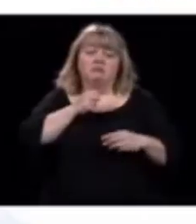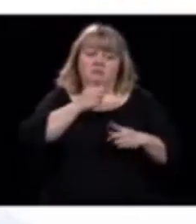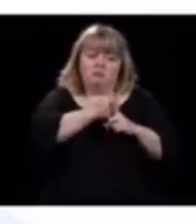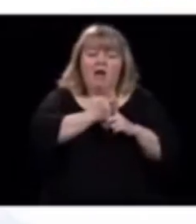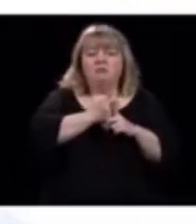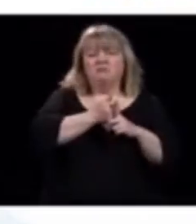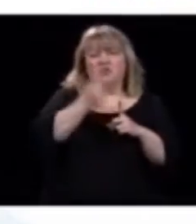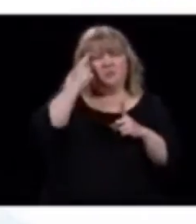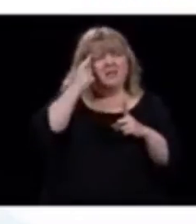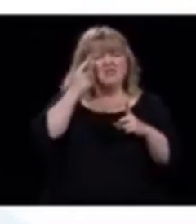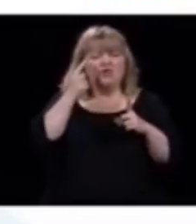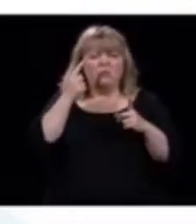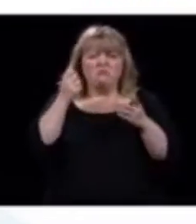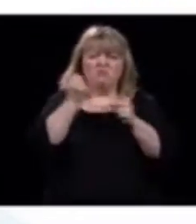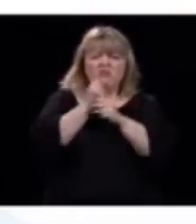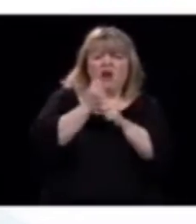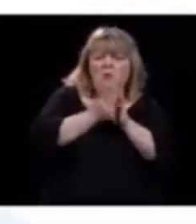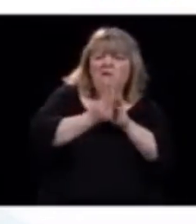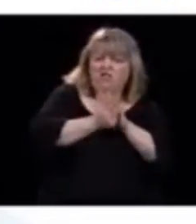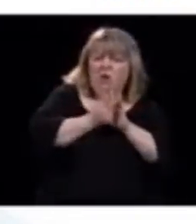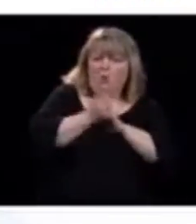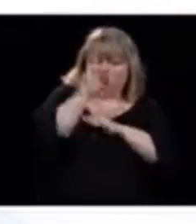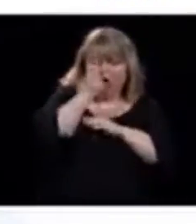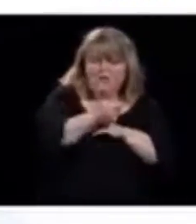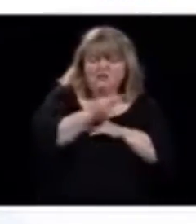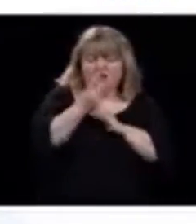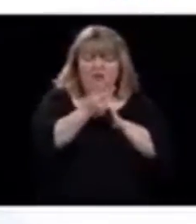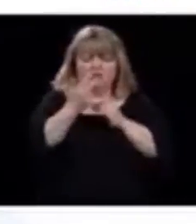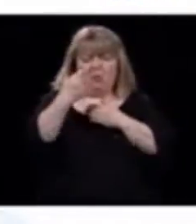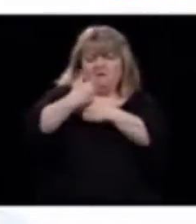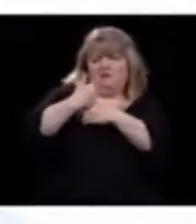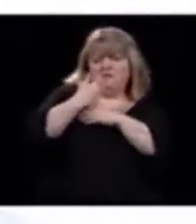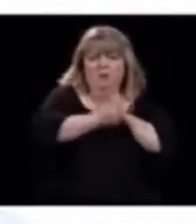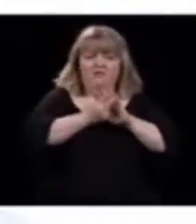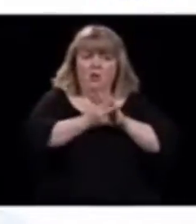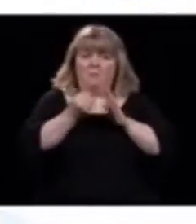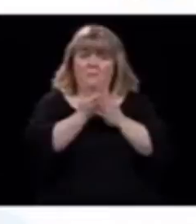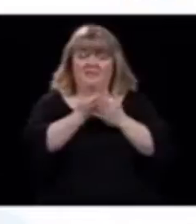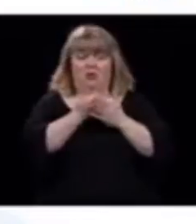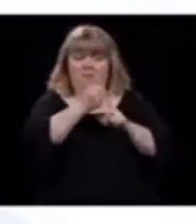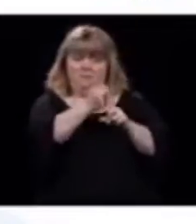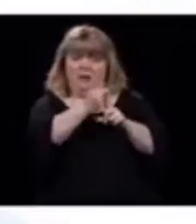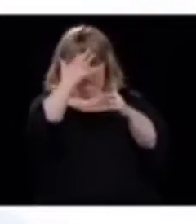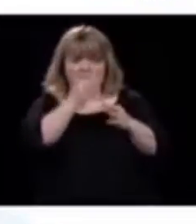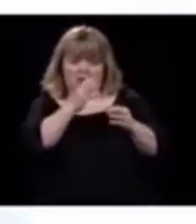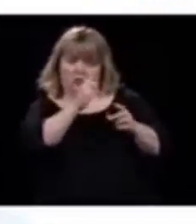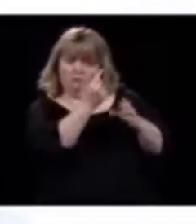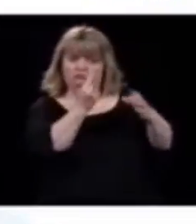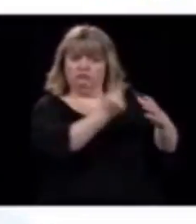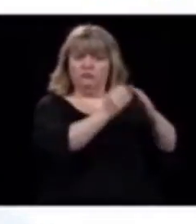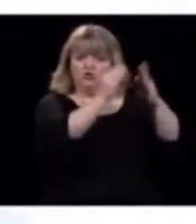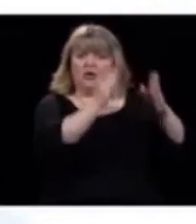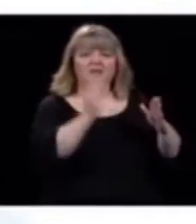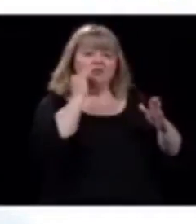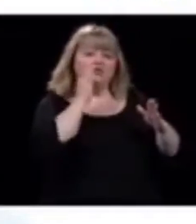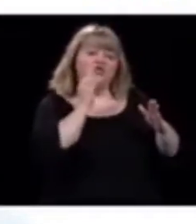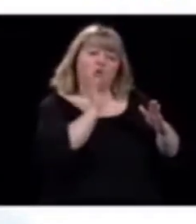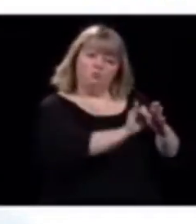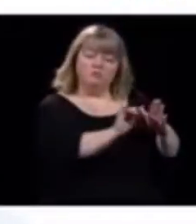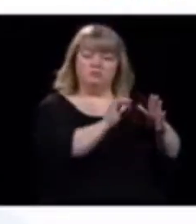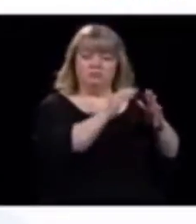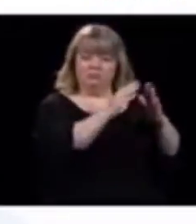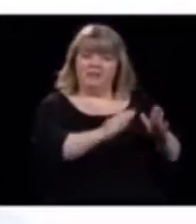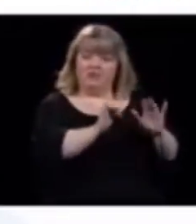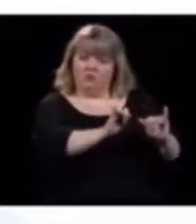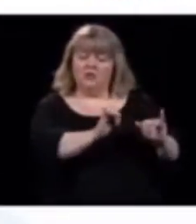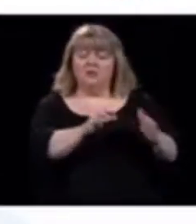s'enregistrer, parce que je pense qu'elle va faire une vidéo, parce qu'elle est confinée, elle s'est confinée elle-même. Mais ce